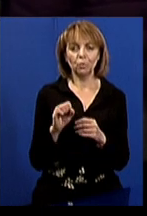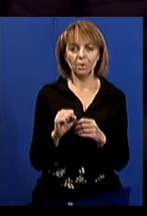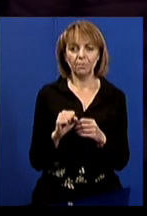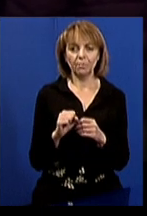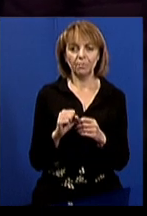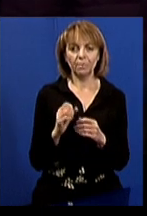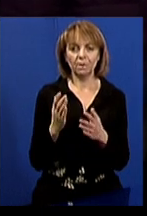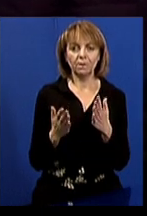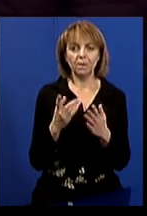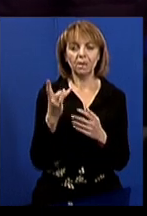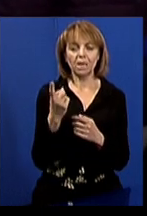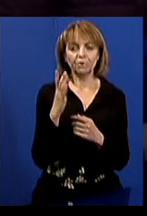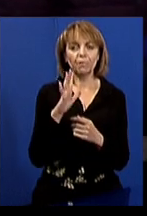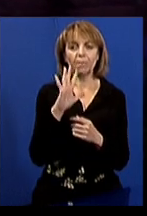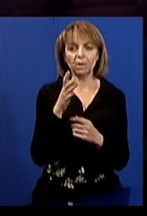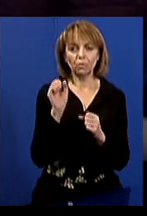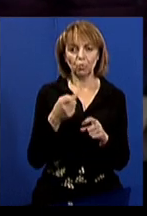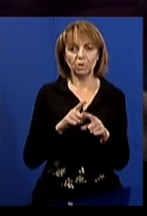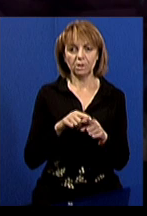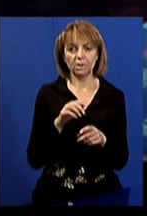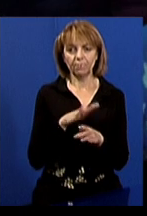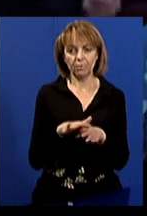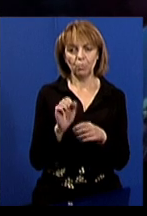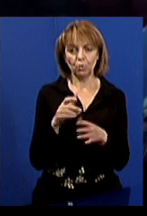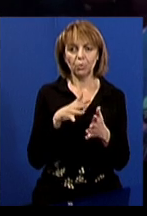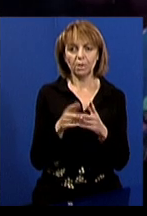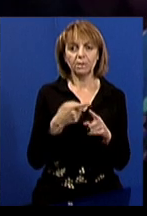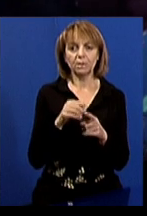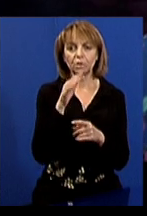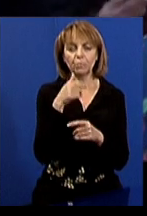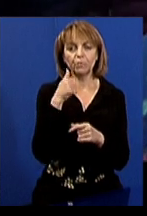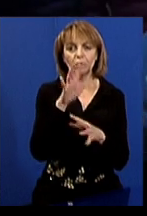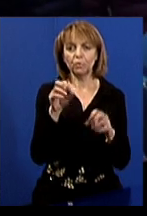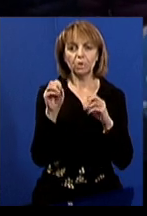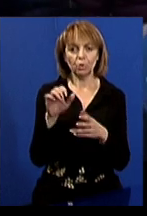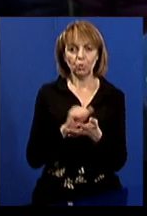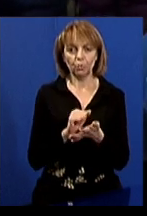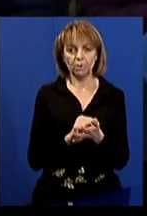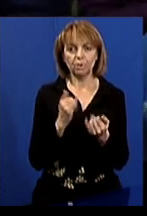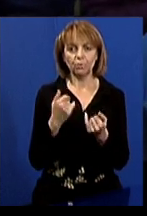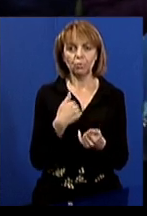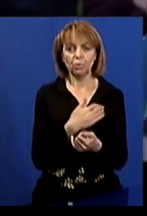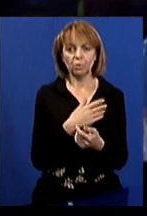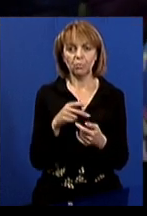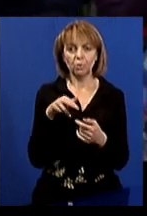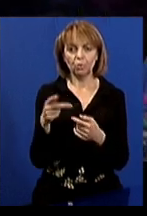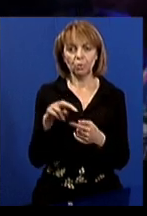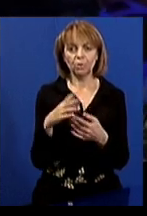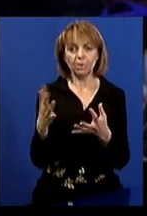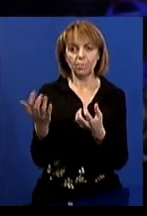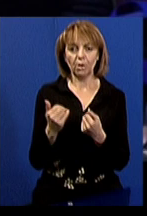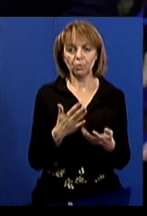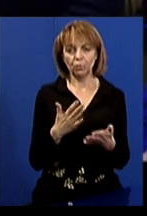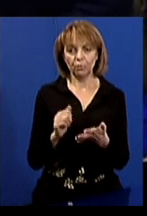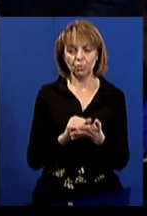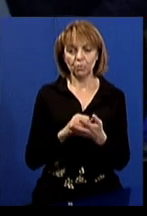Ну, раз в п'ять років можна це зробити, можна потратити на це час. Ми вчора здавали всі документи і сьогодні ми приходимо сюди вже забрати